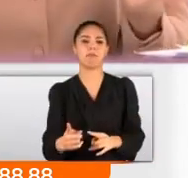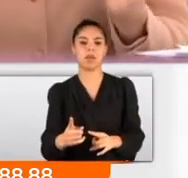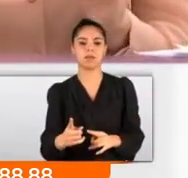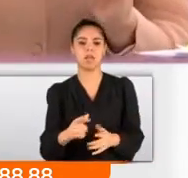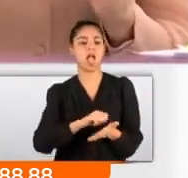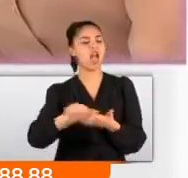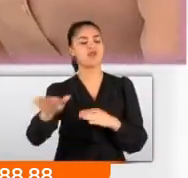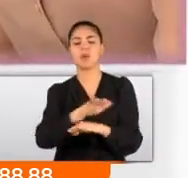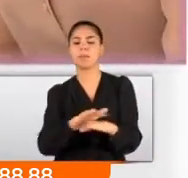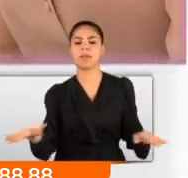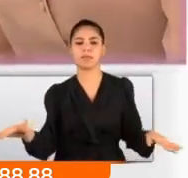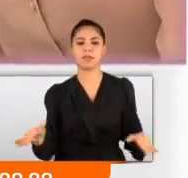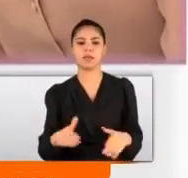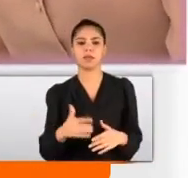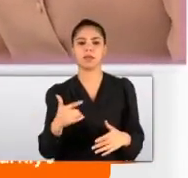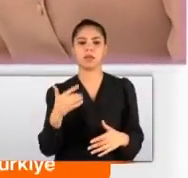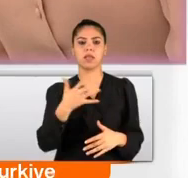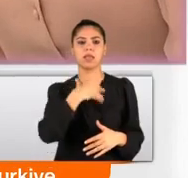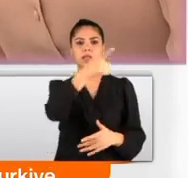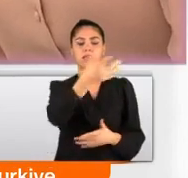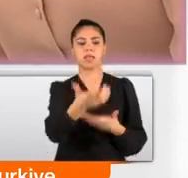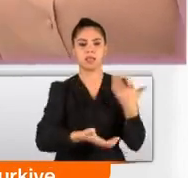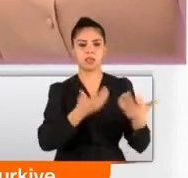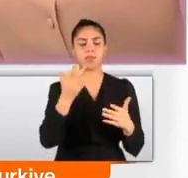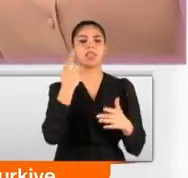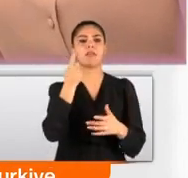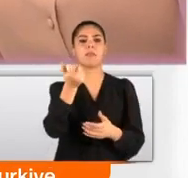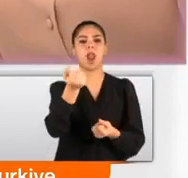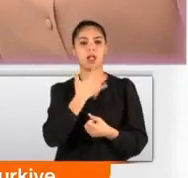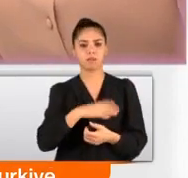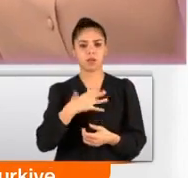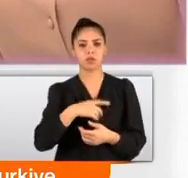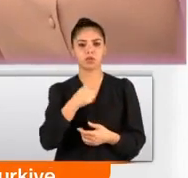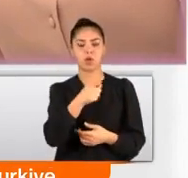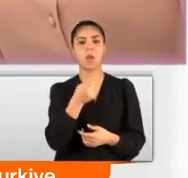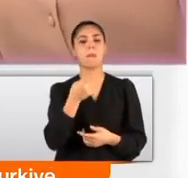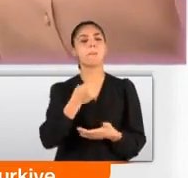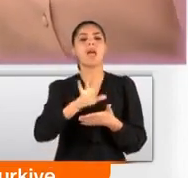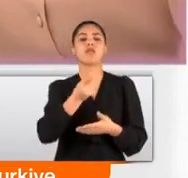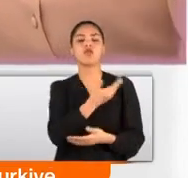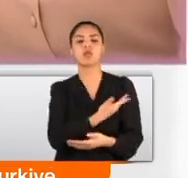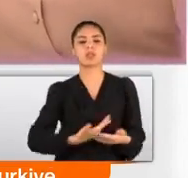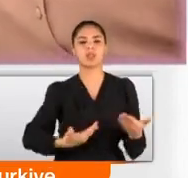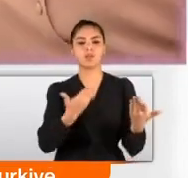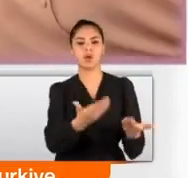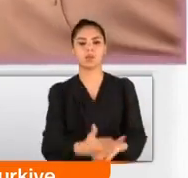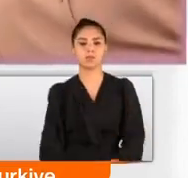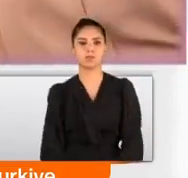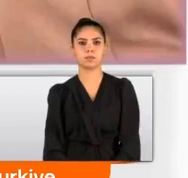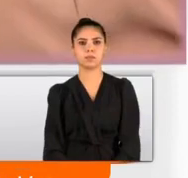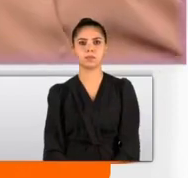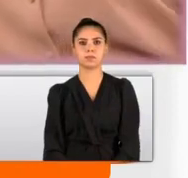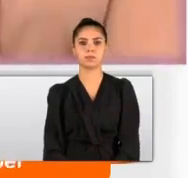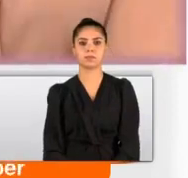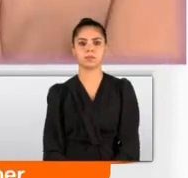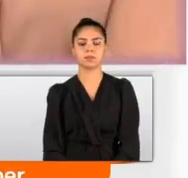Her şey bitti. Kendileri yakmış, devletten paylaşın üstüne geçer. Beleş'i çok severler Esra Hanım. Ya ben evi nasıl yakayım? Ben evi doğumayken evi